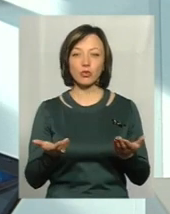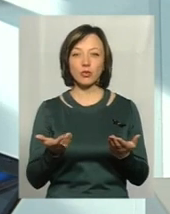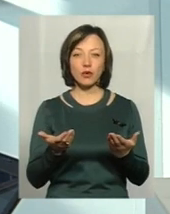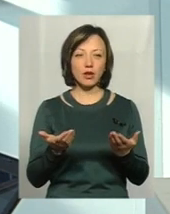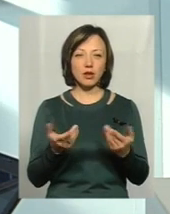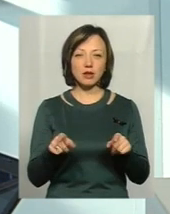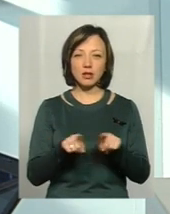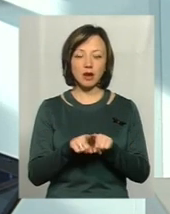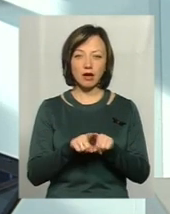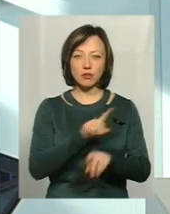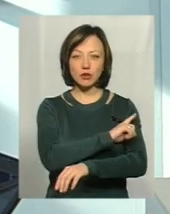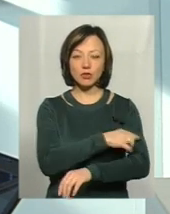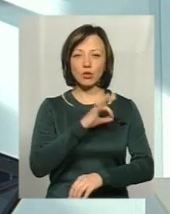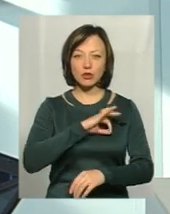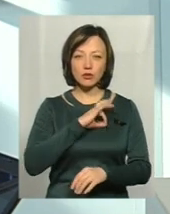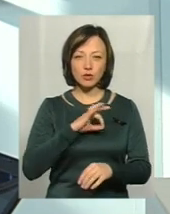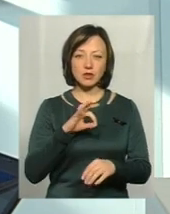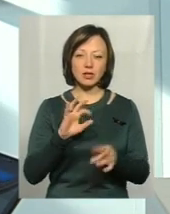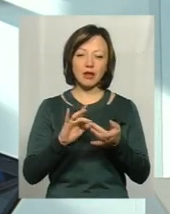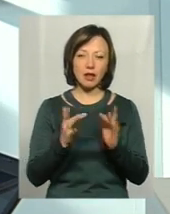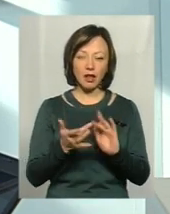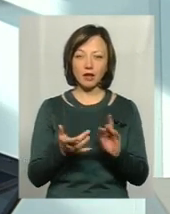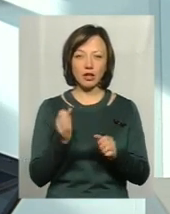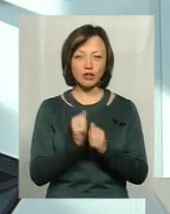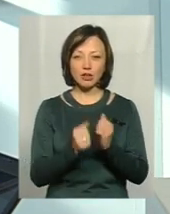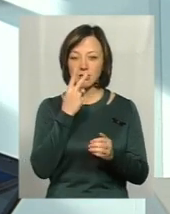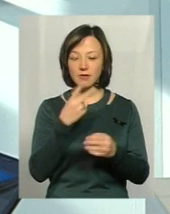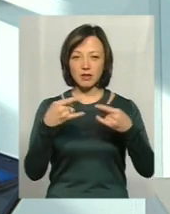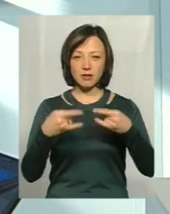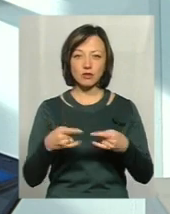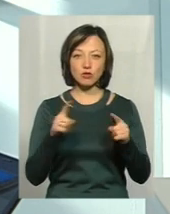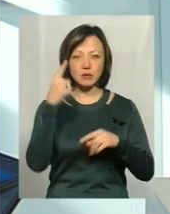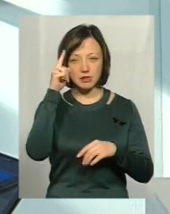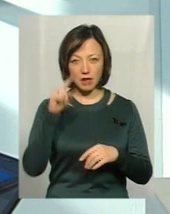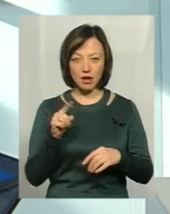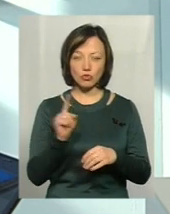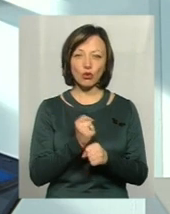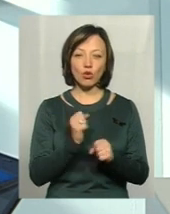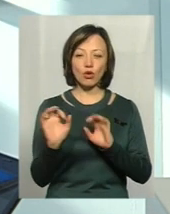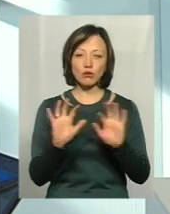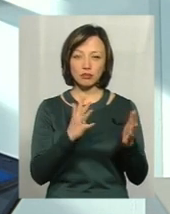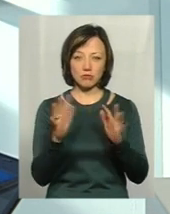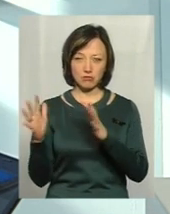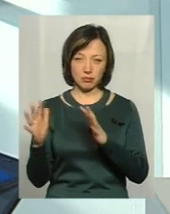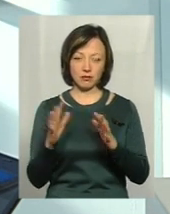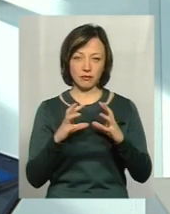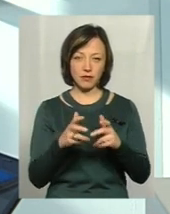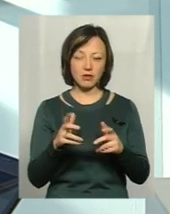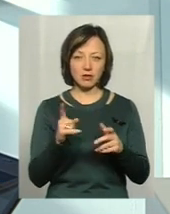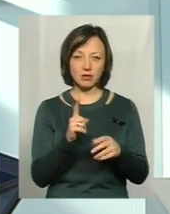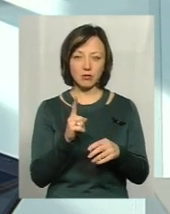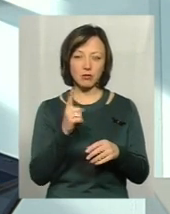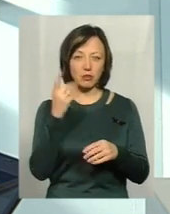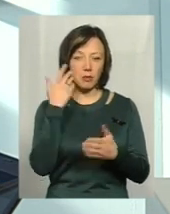не так потужно користується соціальними мережами, не так часто дивиться телевізор, щоб знати, що робиться, і припустити, що це